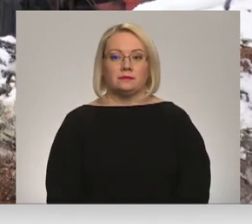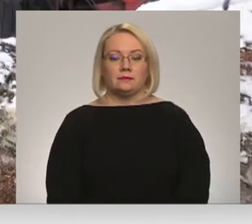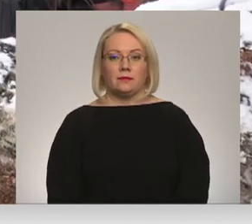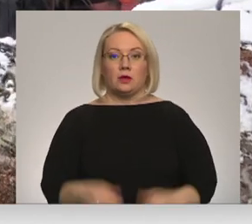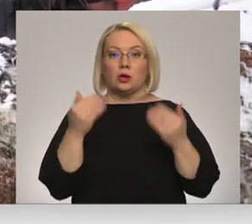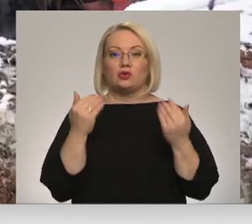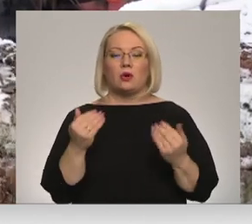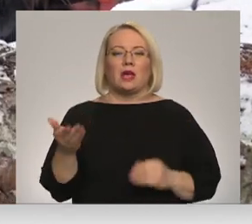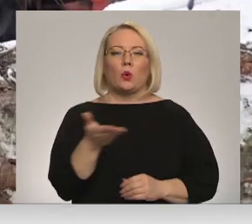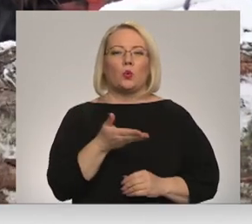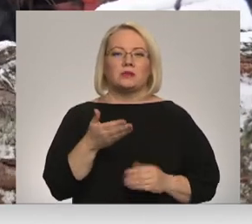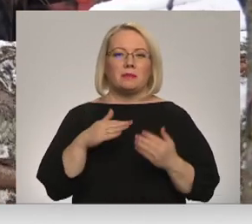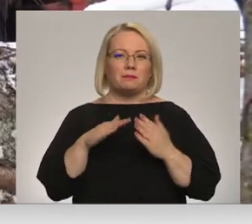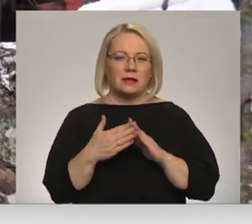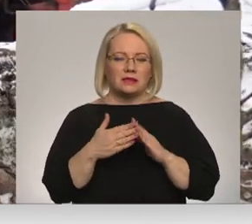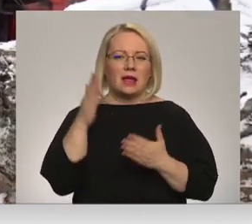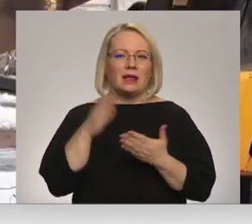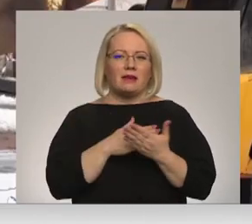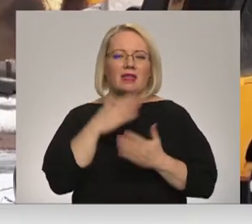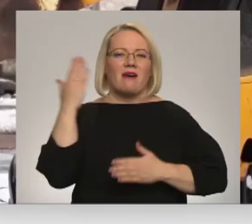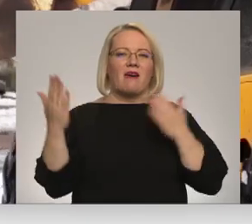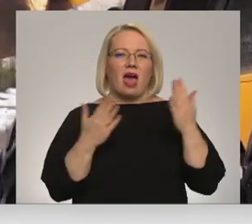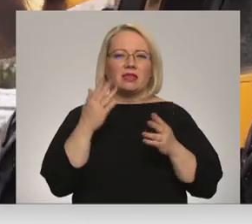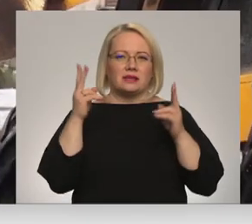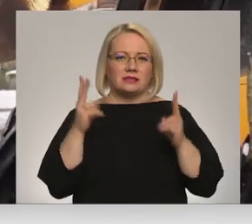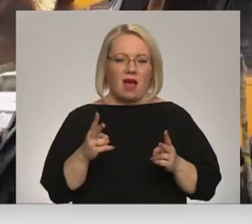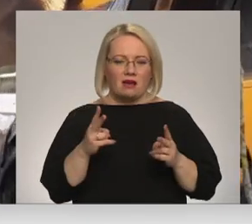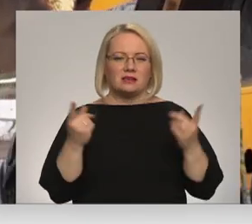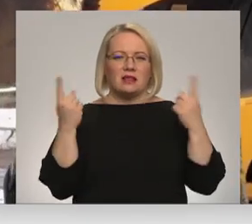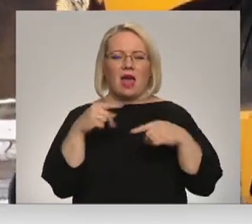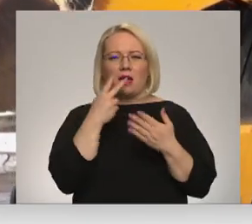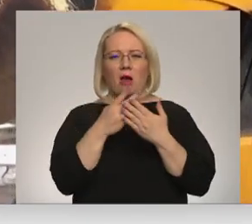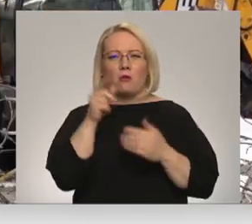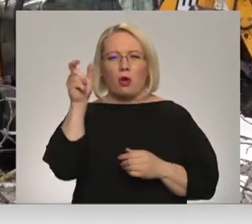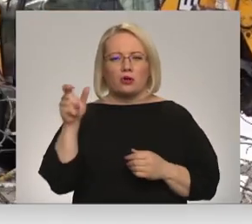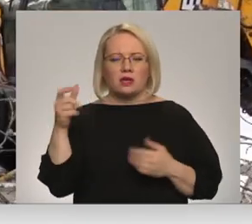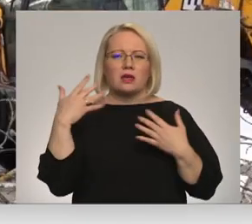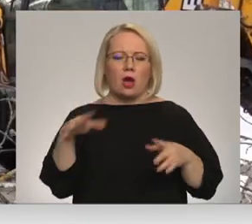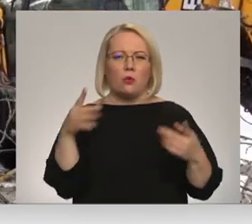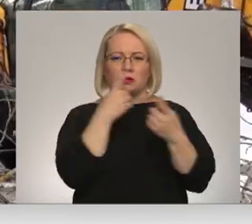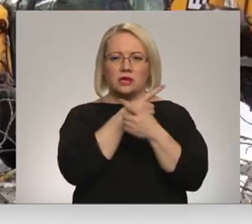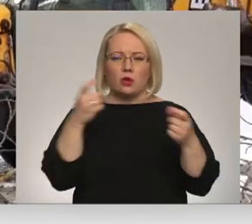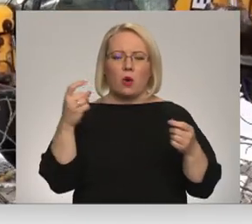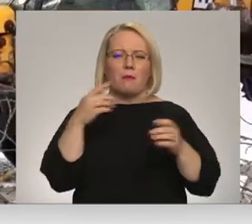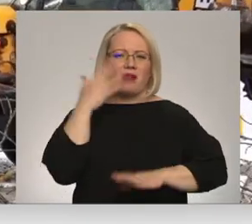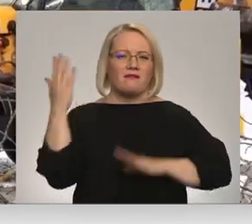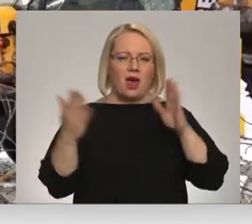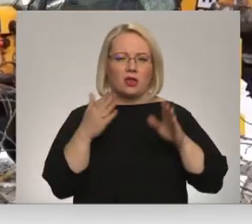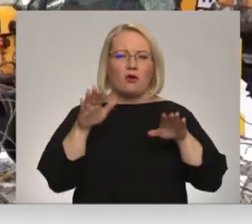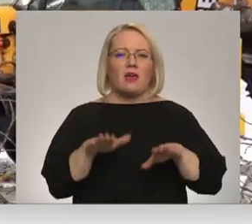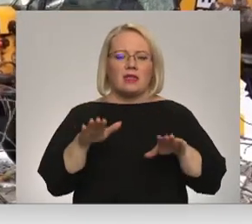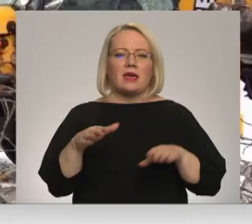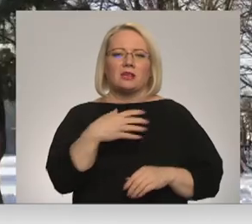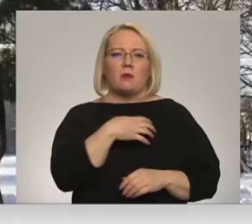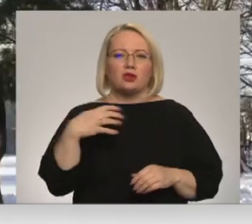Šodien kurzemes pilsētās tiek likvidētas vētras sekas. Sinoptiķi jau saulēciek ziņoja par gaidāmo vētru un vietējās pašvaldības kurzemē izdev